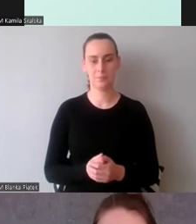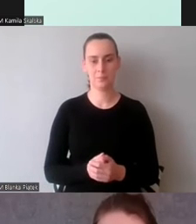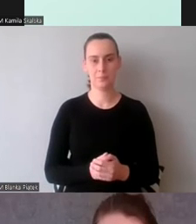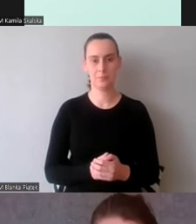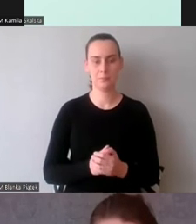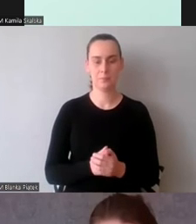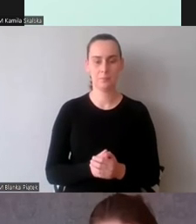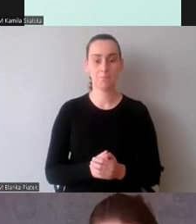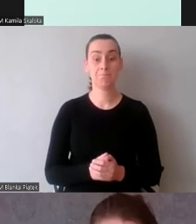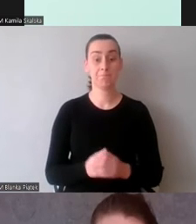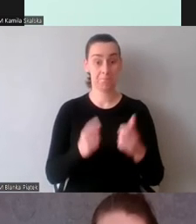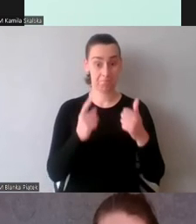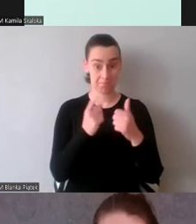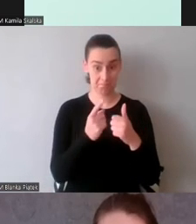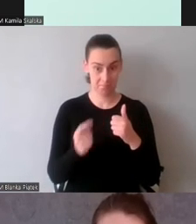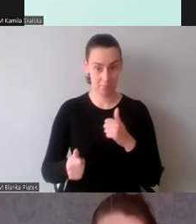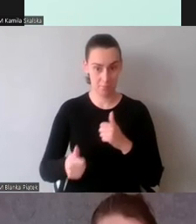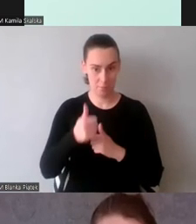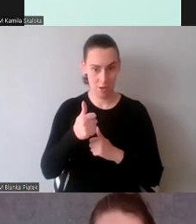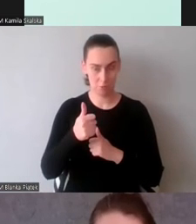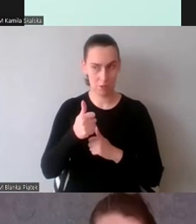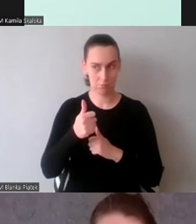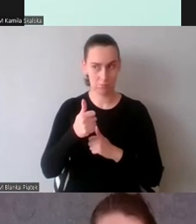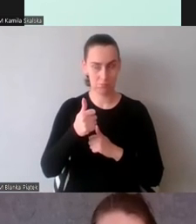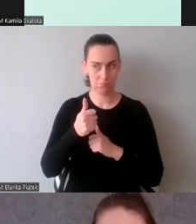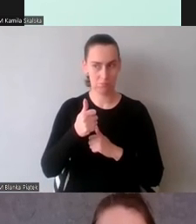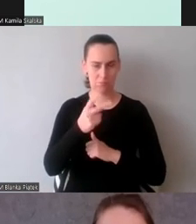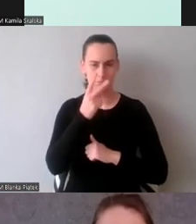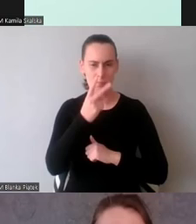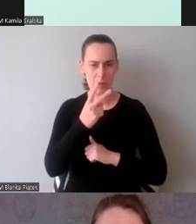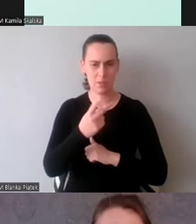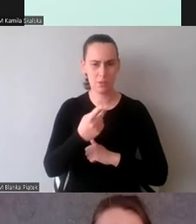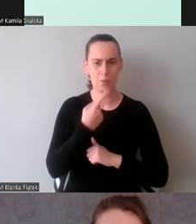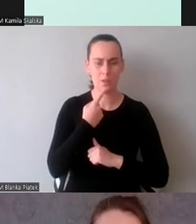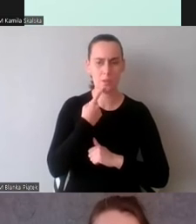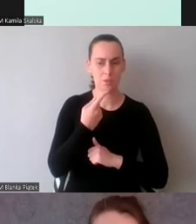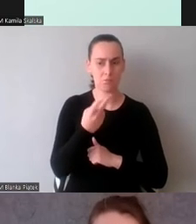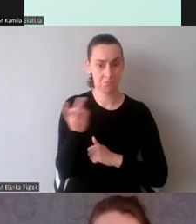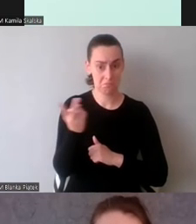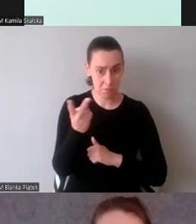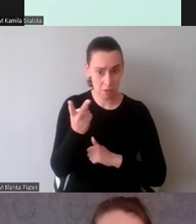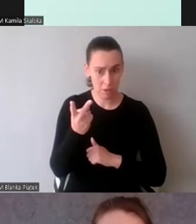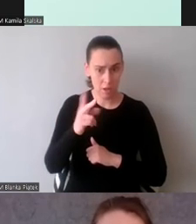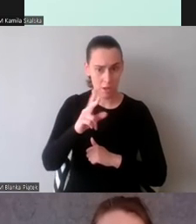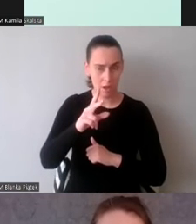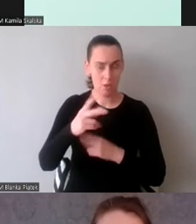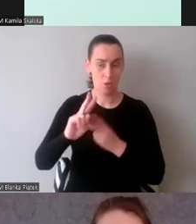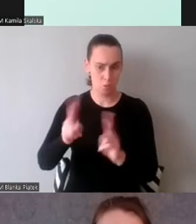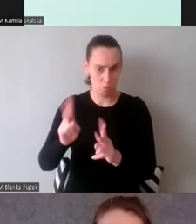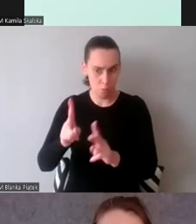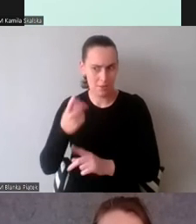Najpierw spojrzeliśmy na język, który oni uważają za swój najmocniejszy.